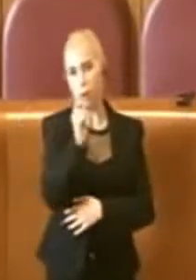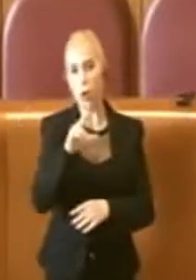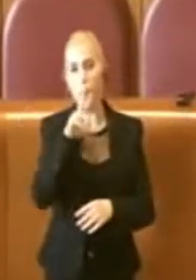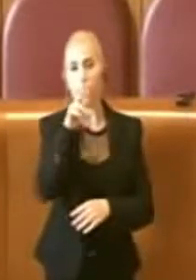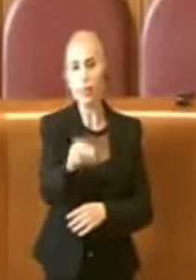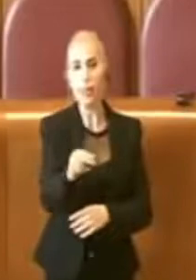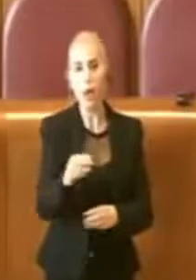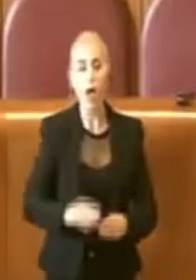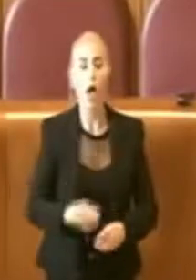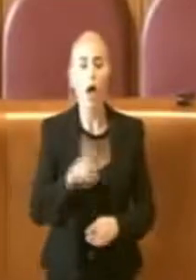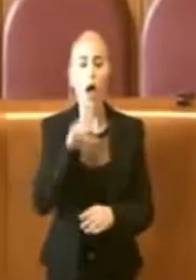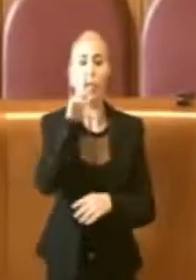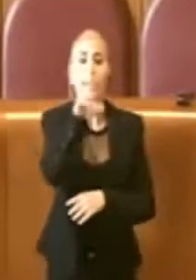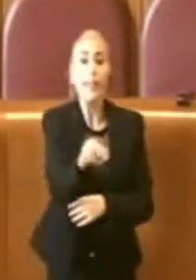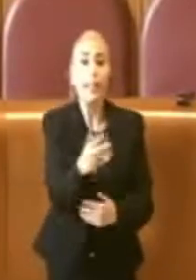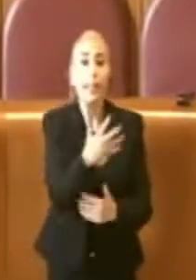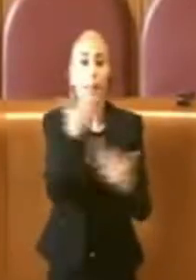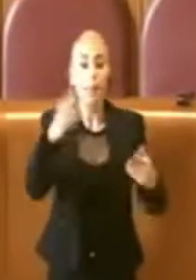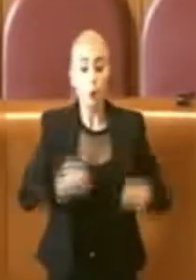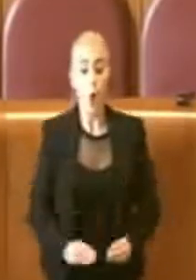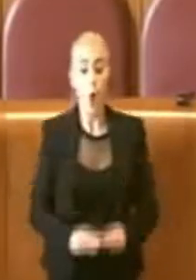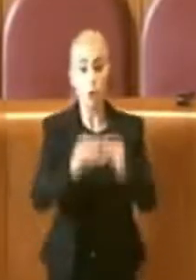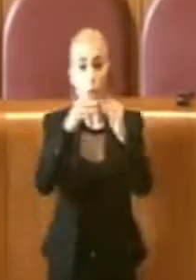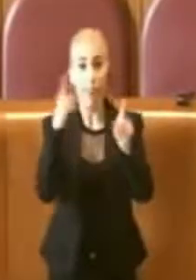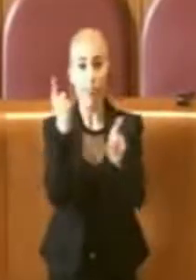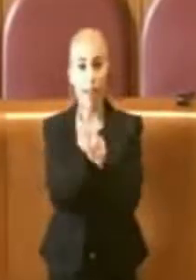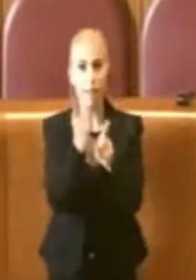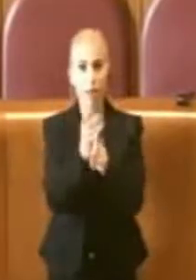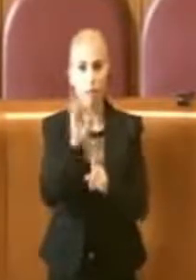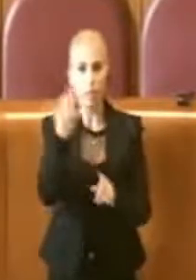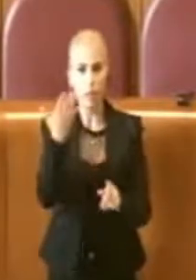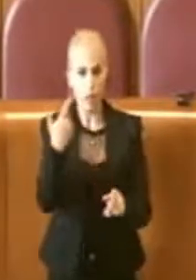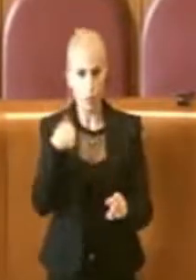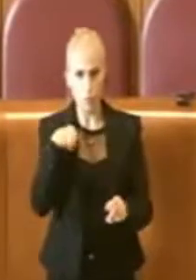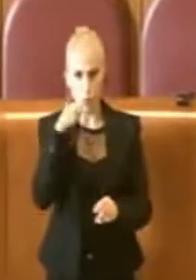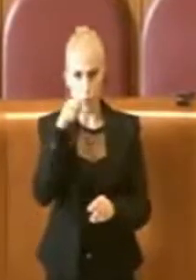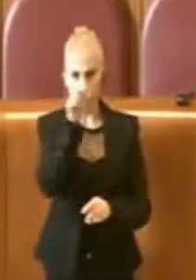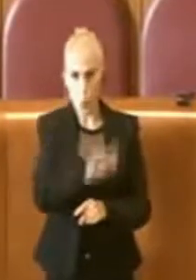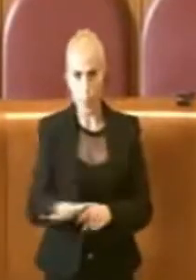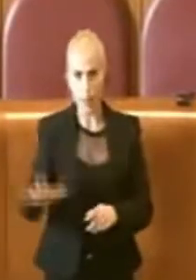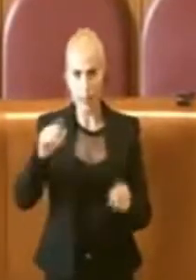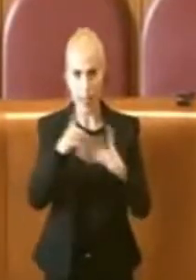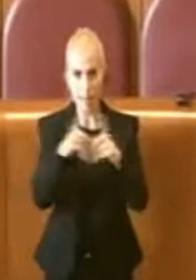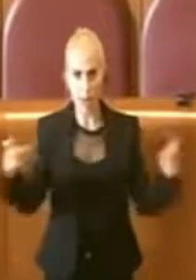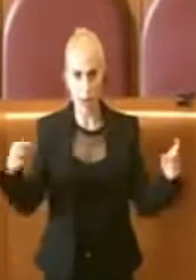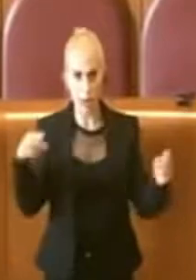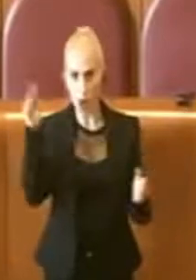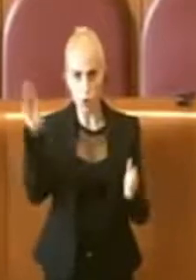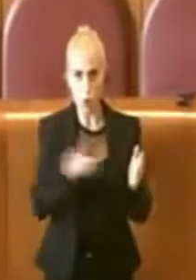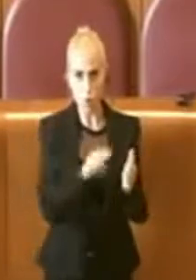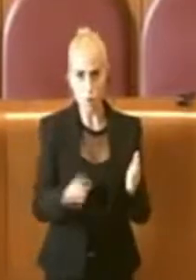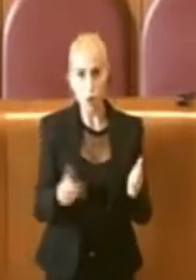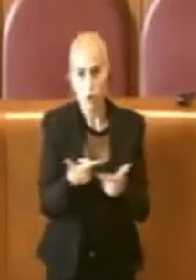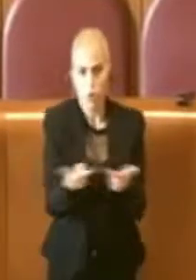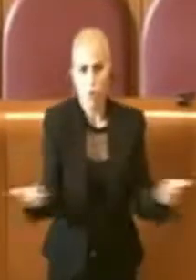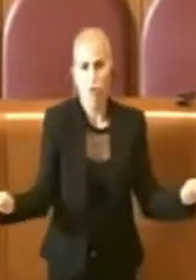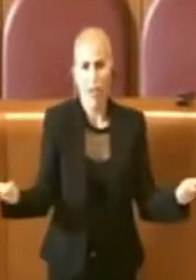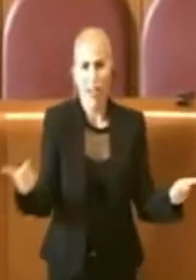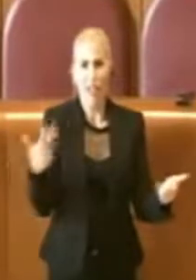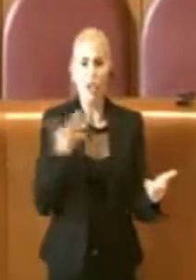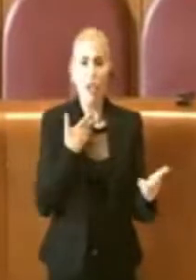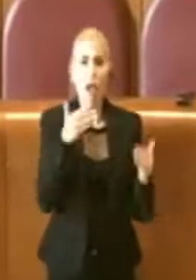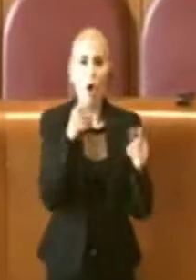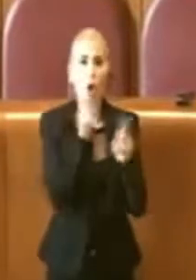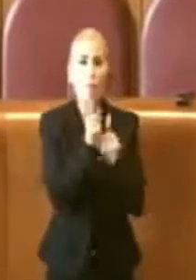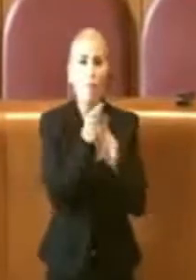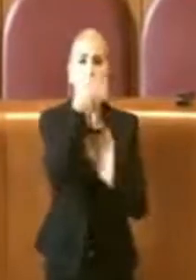arriverà il cemento, come fai a dirlo se non voti un'area urbanistica? Ci sono degli strumenti, ci sono comunque degli standard che sono